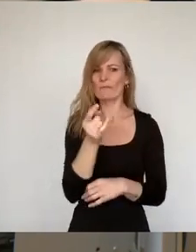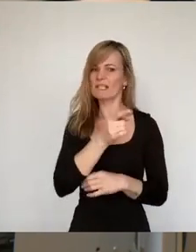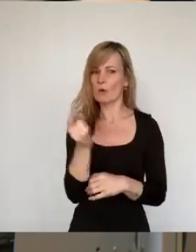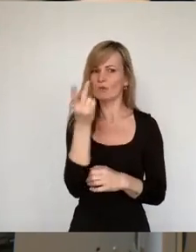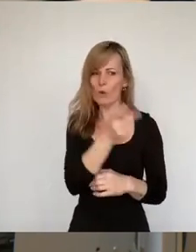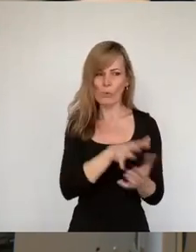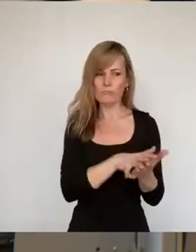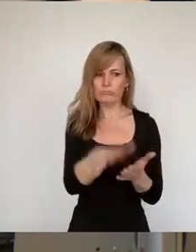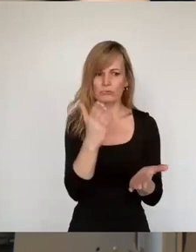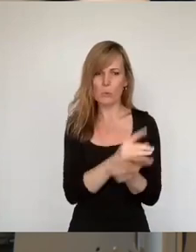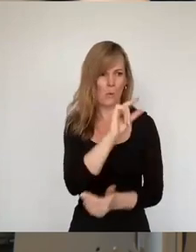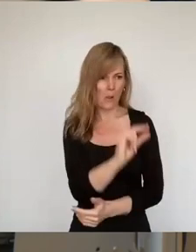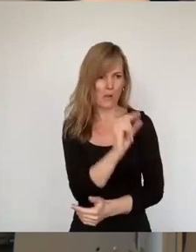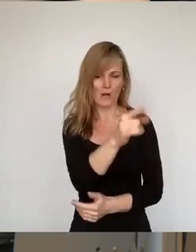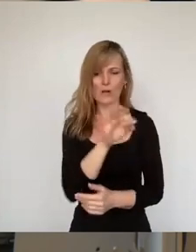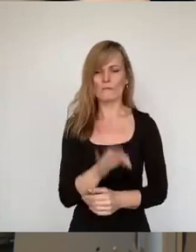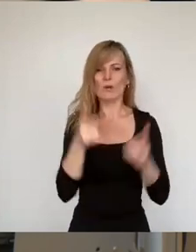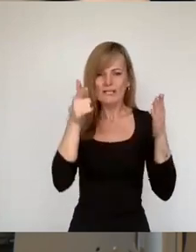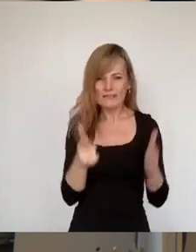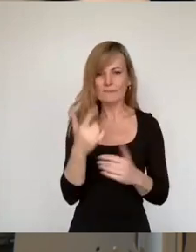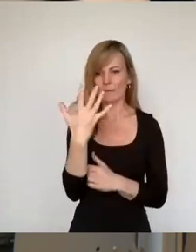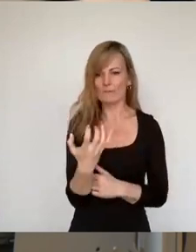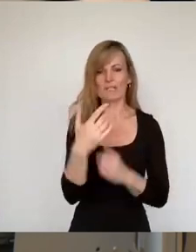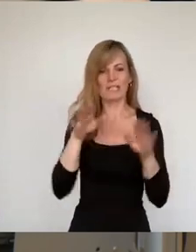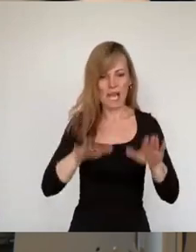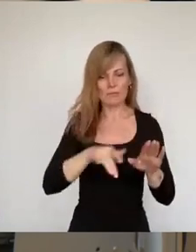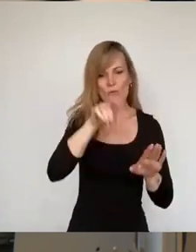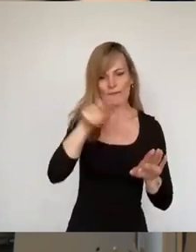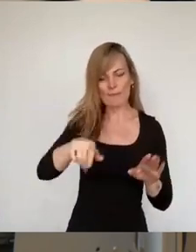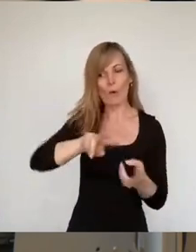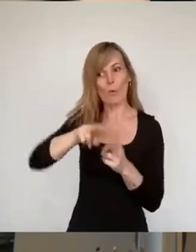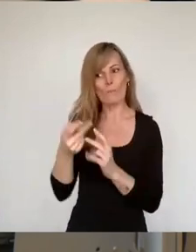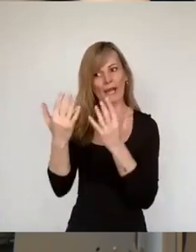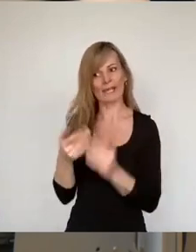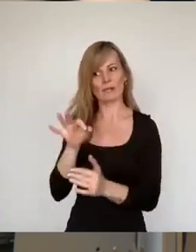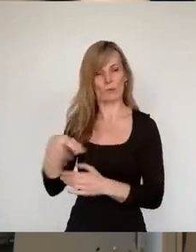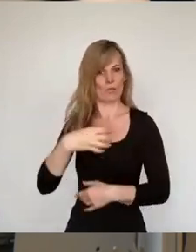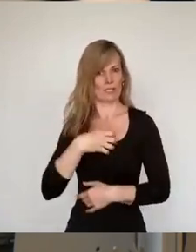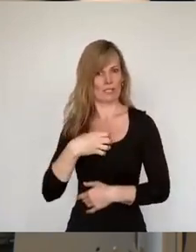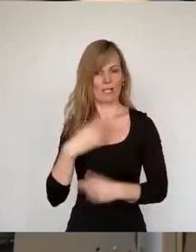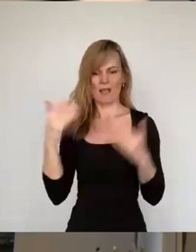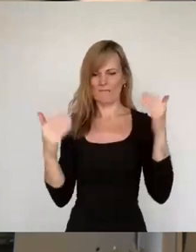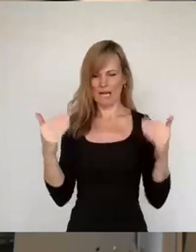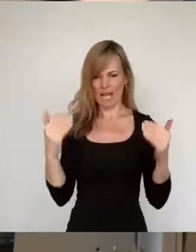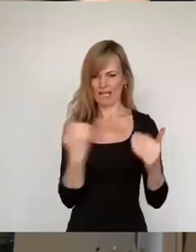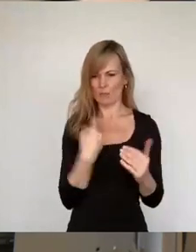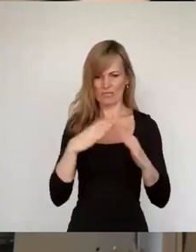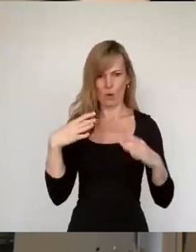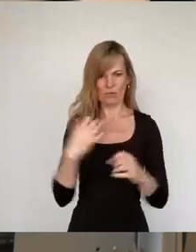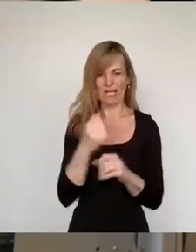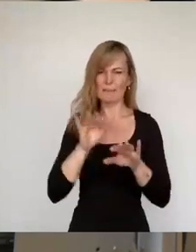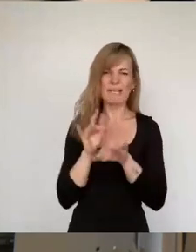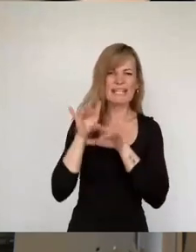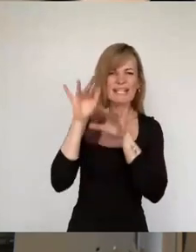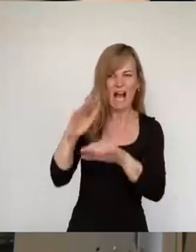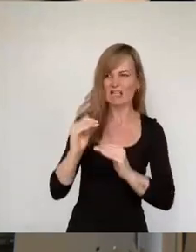verursacht. Und das für 750 Asylbewerber, Sie können das auf Dresden hochrechnen, das sind im Vergleich mit unserem Haushalt in Milliardenhöhe einfach nur, ich